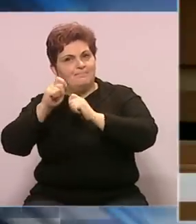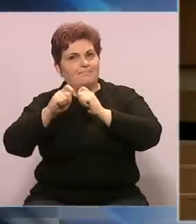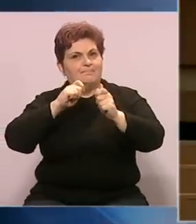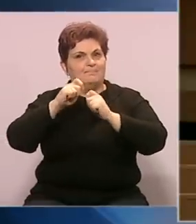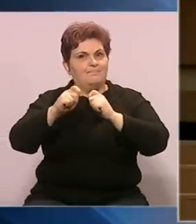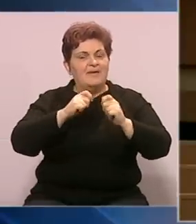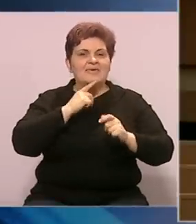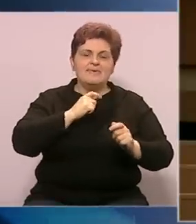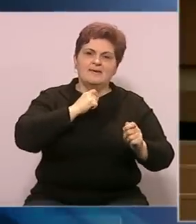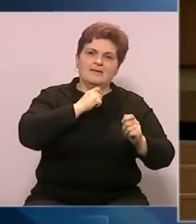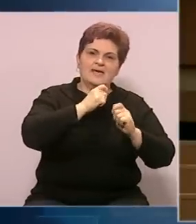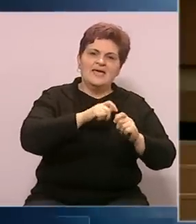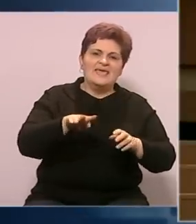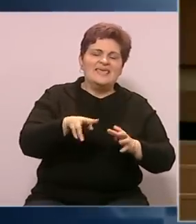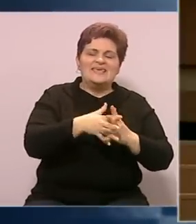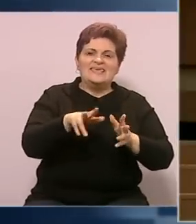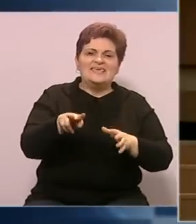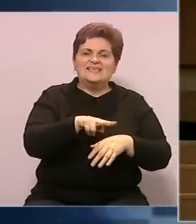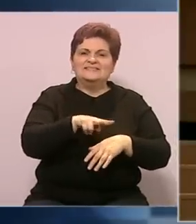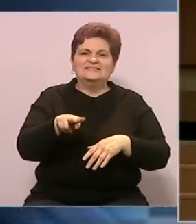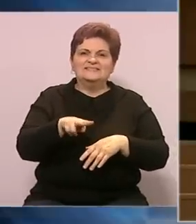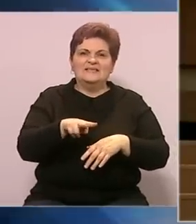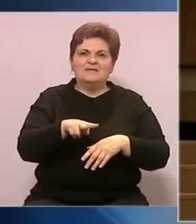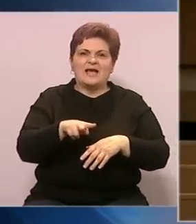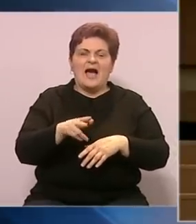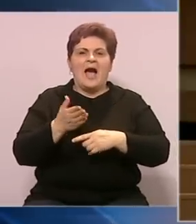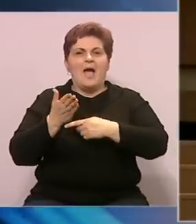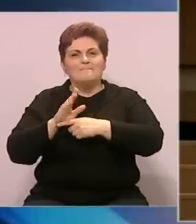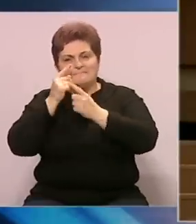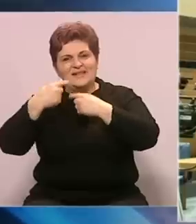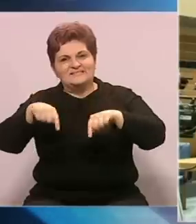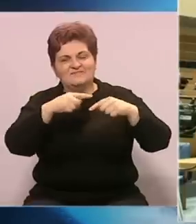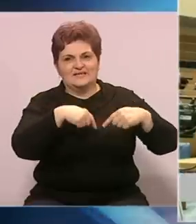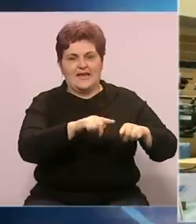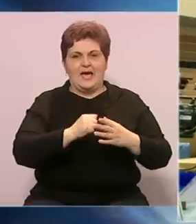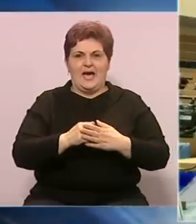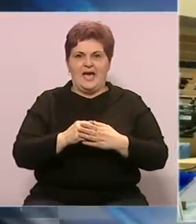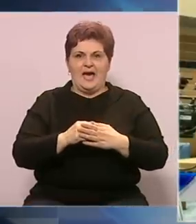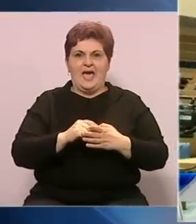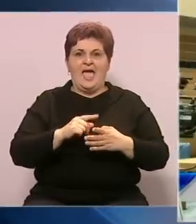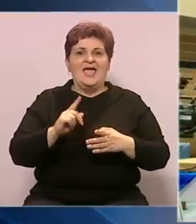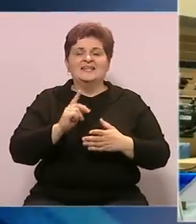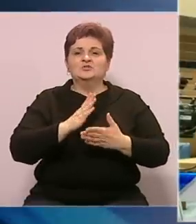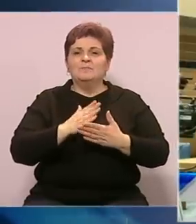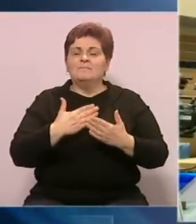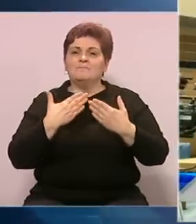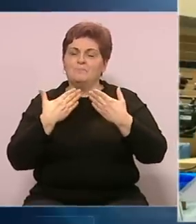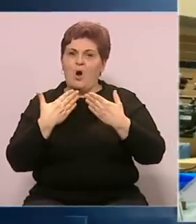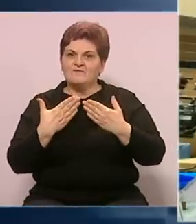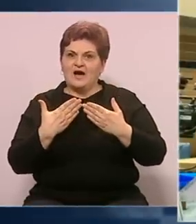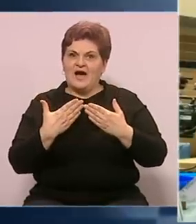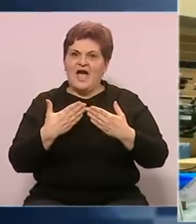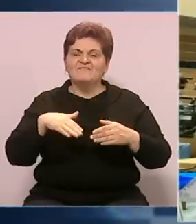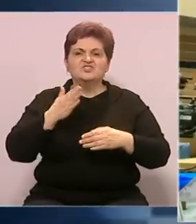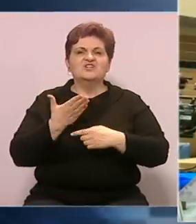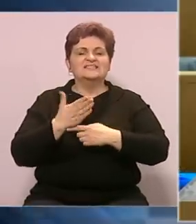i konsenzusom između predstavnika naroda. Nisu izostale ni pohvale. Nekolicina